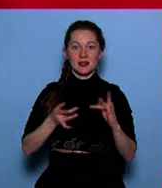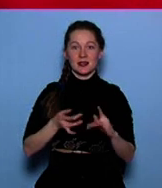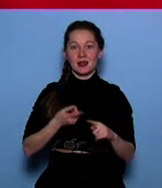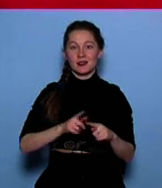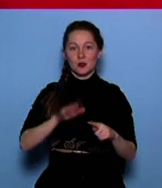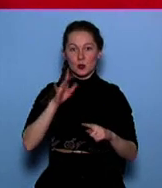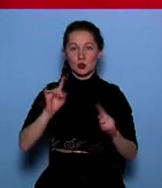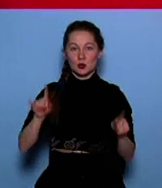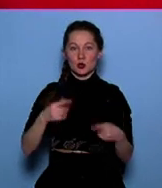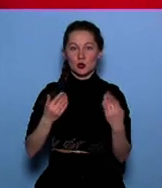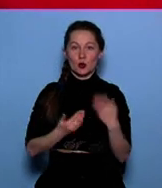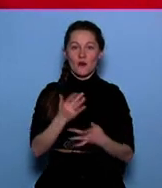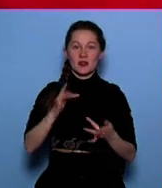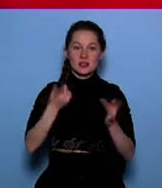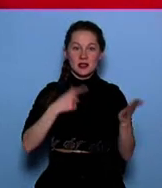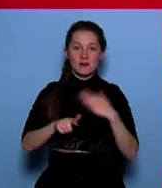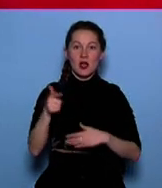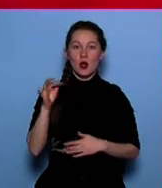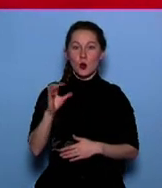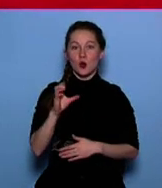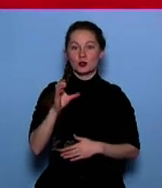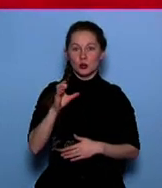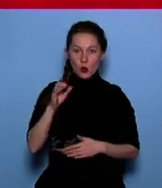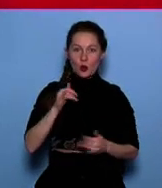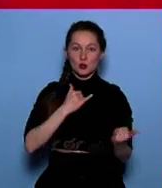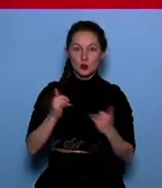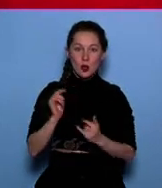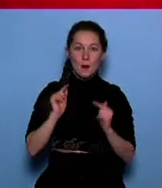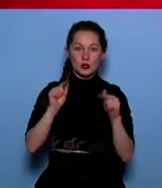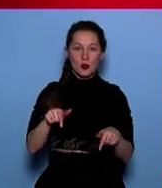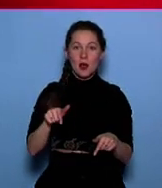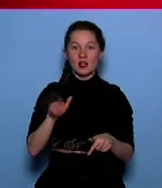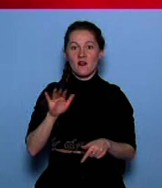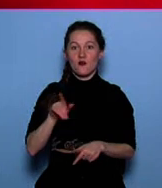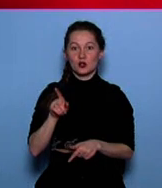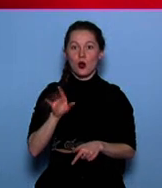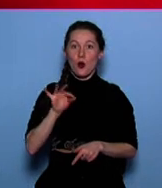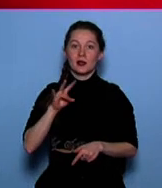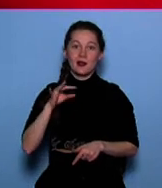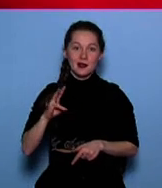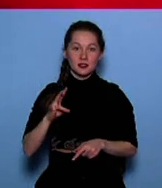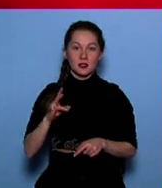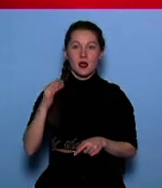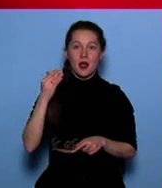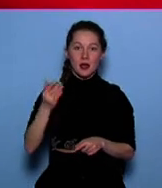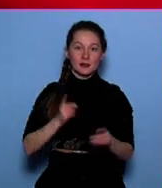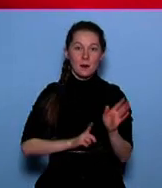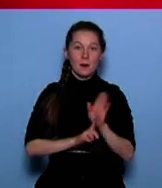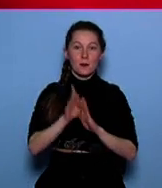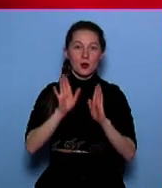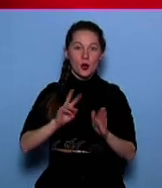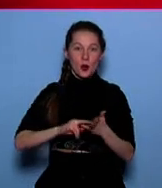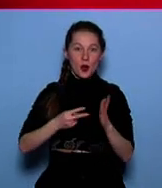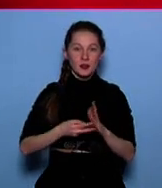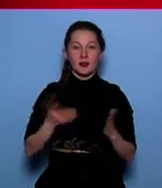создан новый сервис портала госуслуг «Поступление в ВУЗ онлайн». Проект пилотный, в него включится вся страна. О том, какие